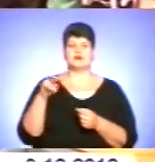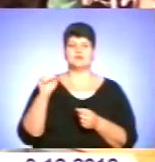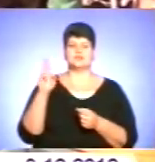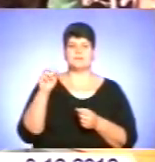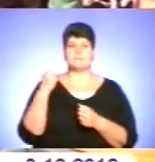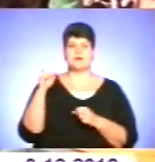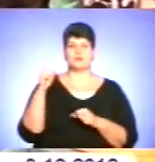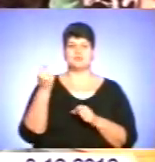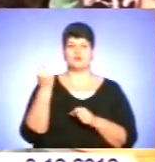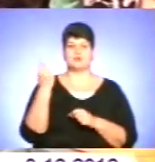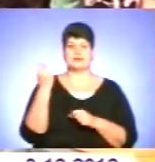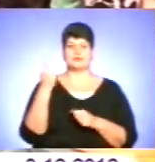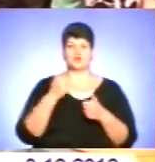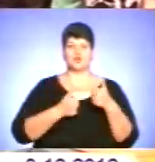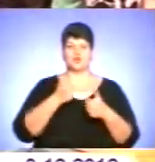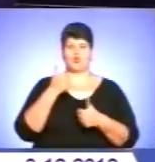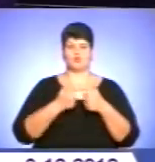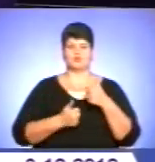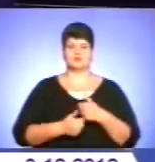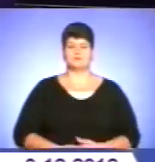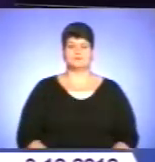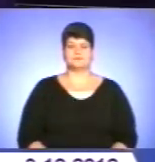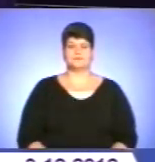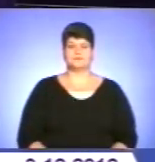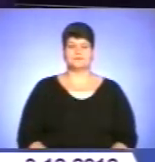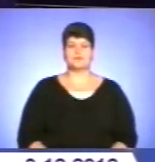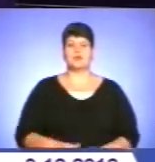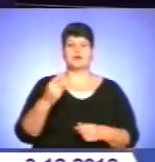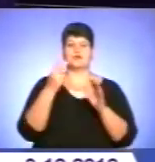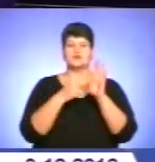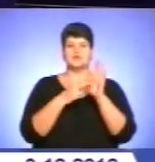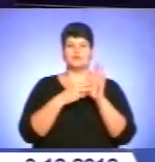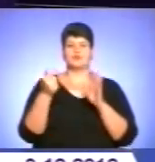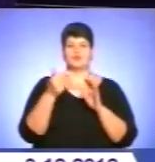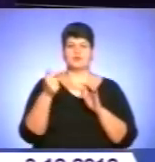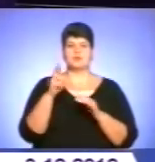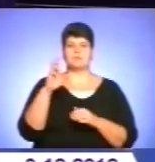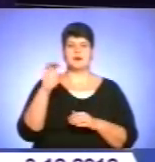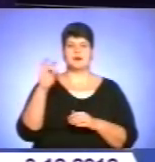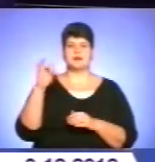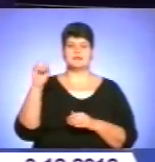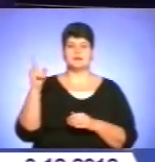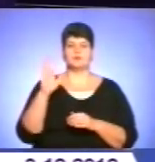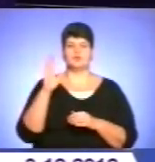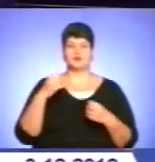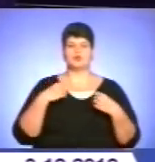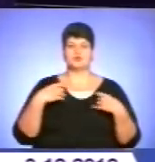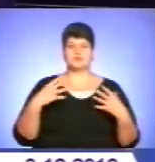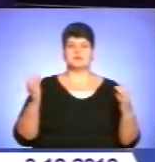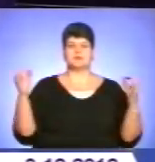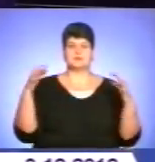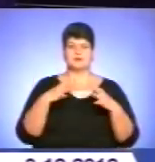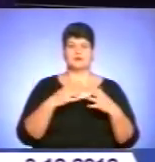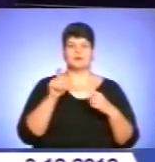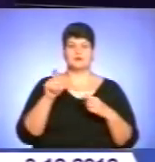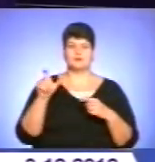переможці 11-го конкурсу. А 7 грудня у Палаці культури «Березіль» відбудеться урочисте зібрання громадськості